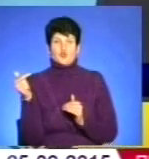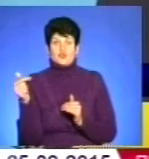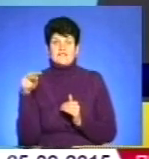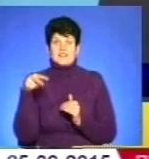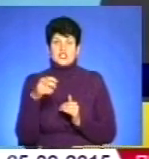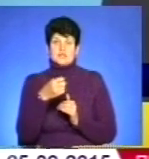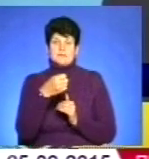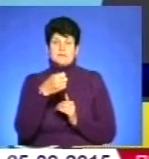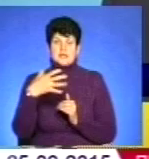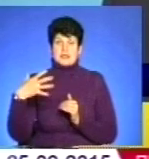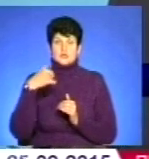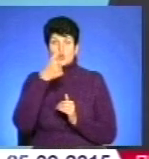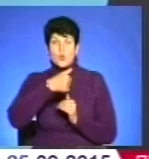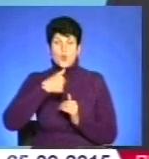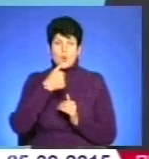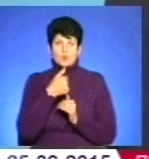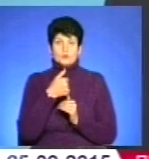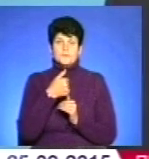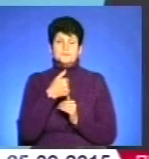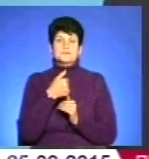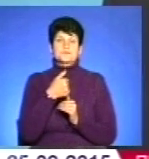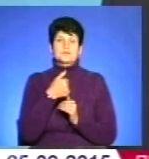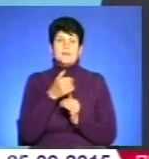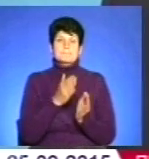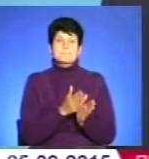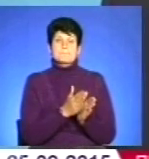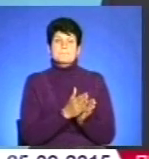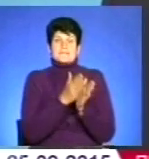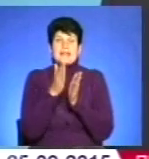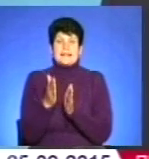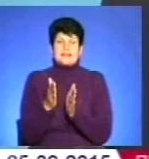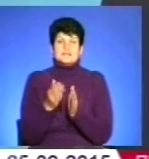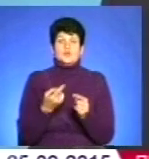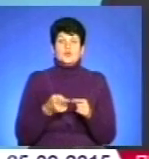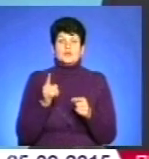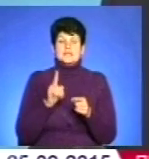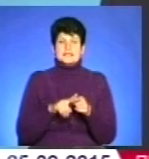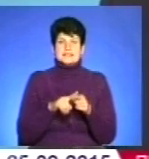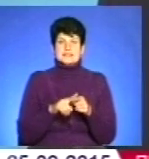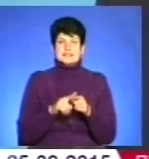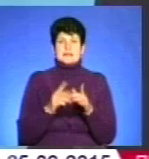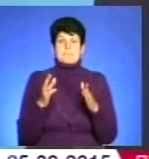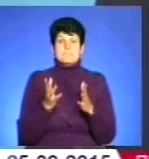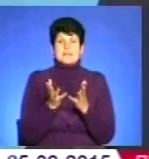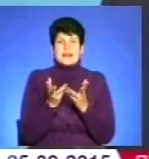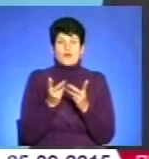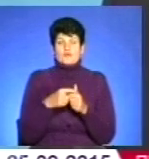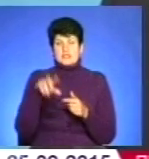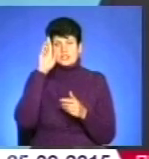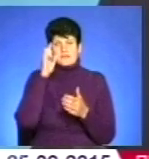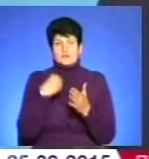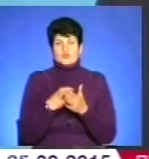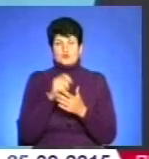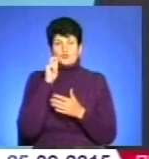року, перенесено це підвищення прорахований державний бюджет України на 2015